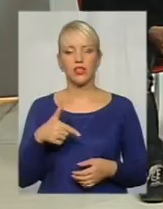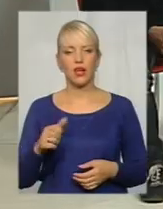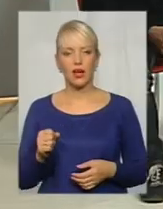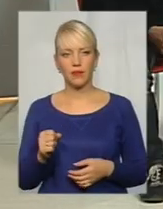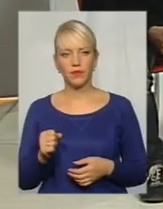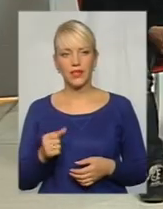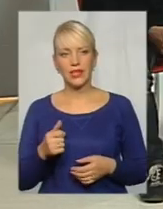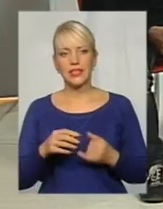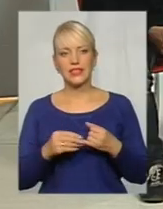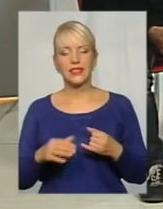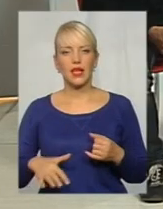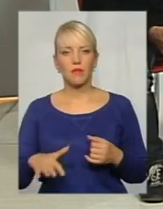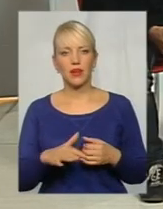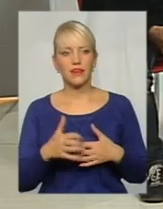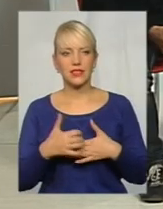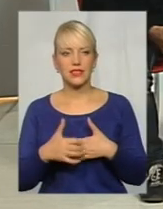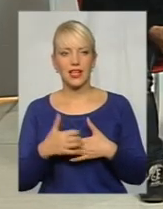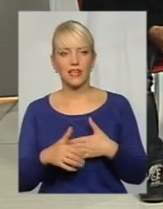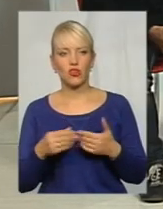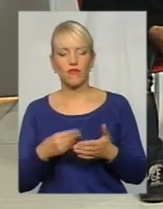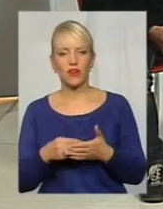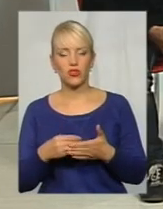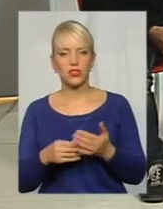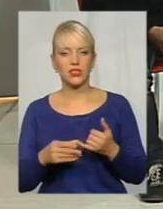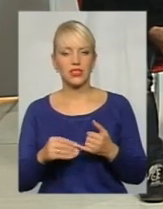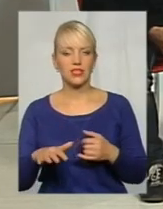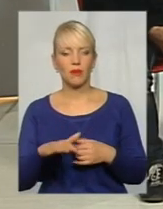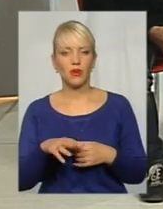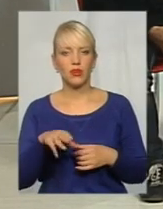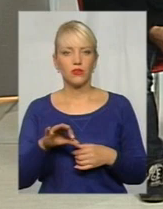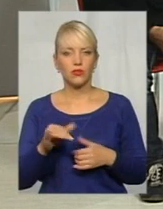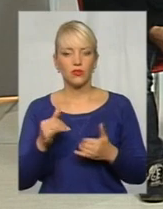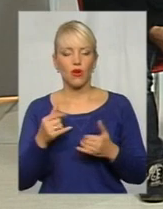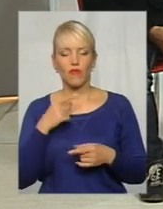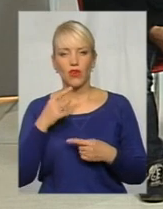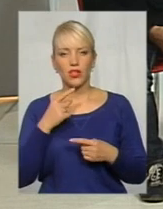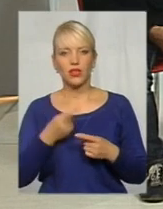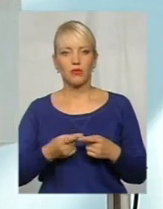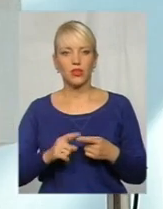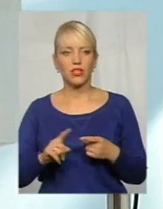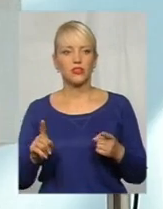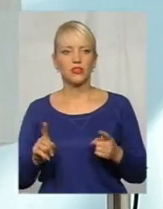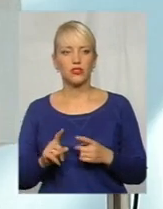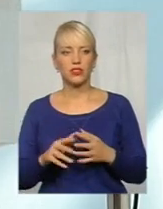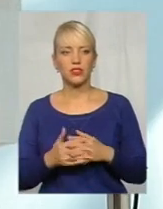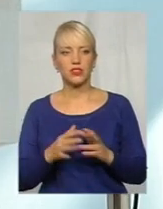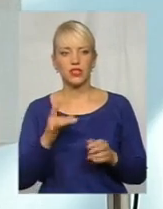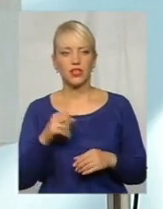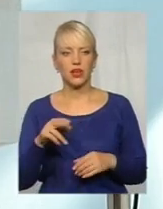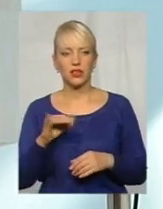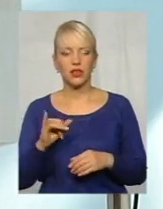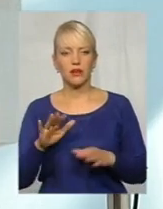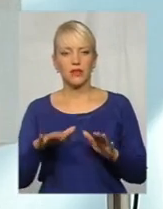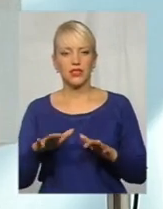землі, середньої вартості землі, то говорити про те, що сільські ради і